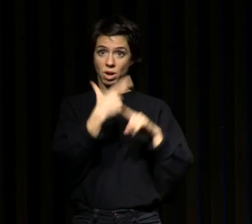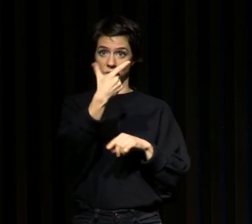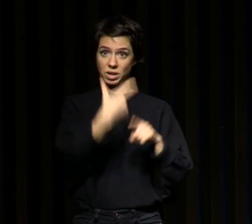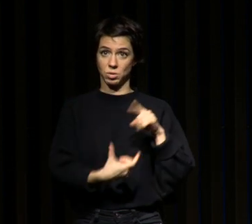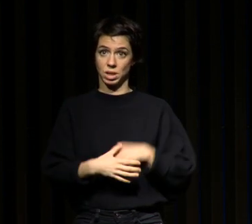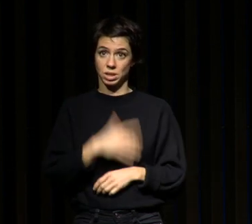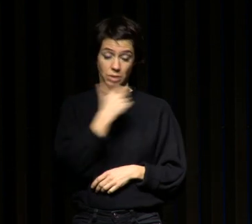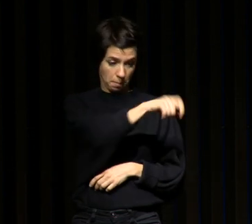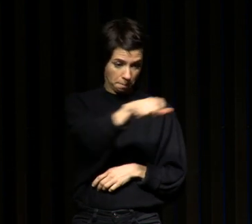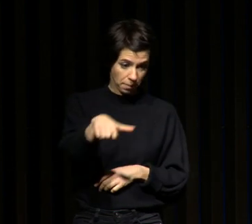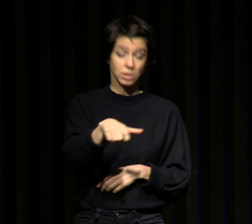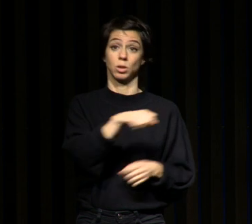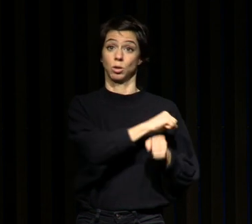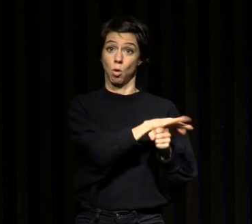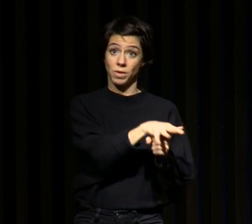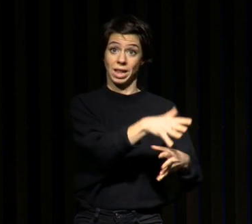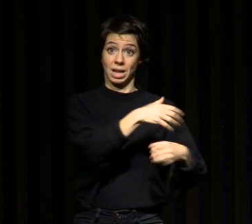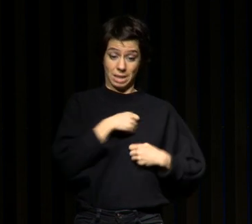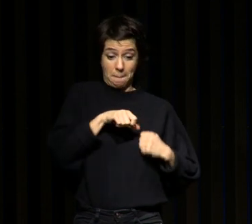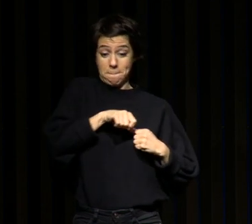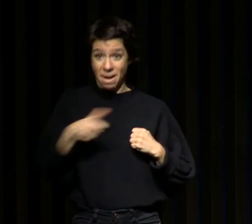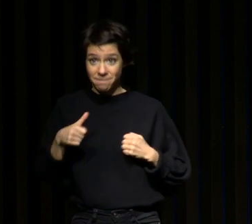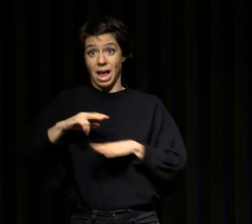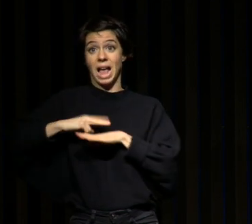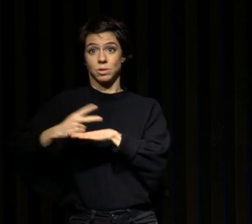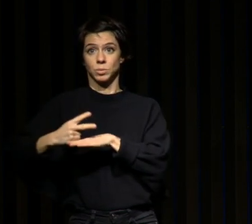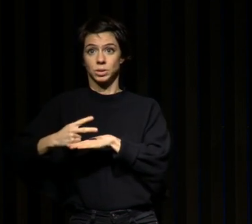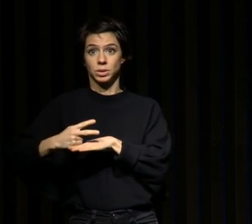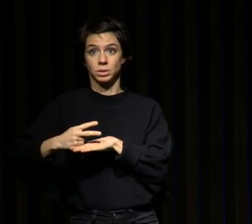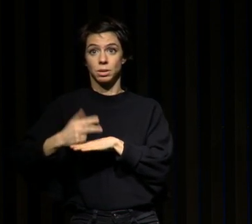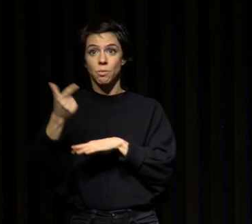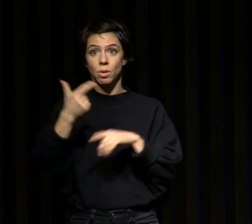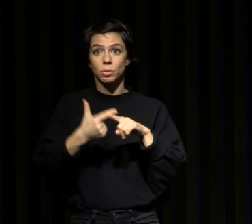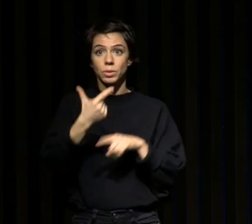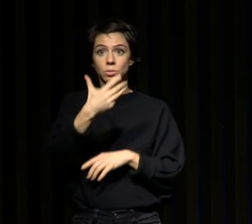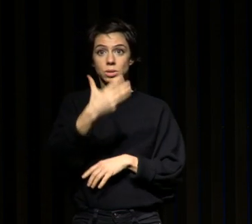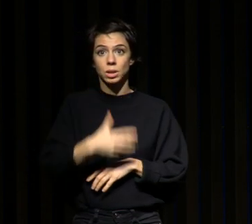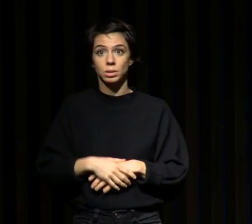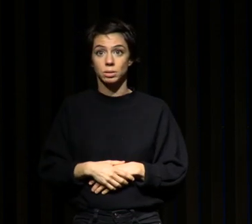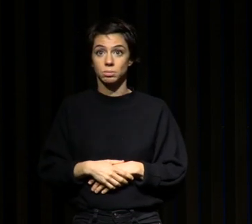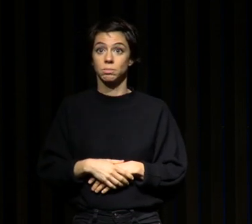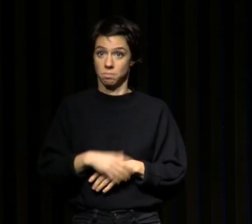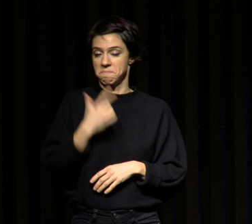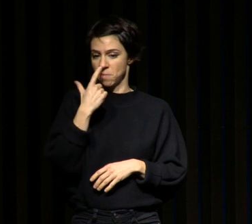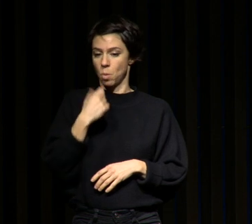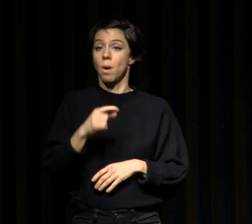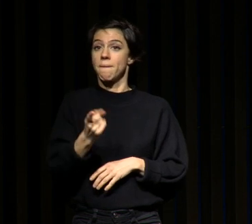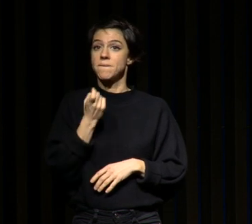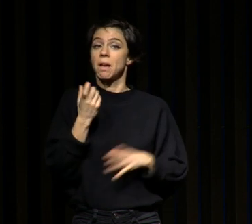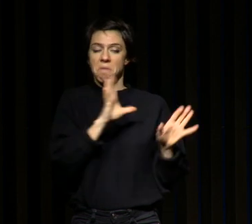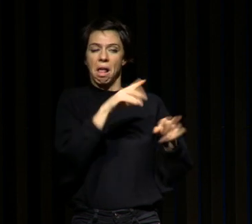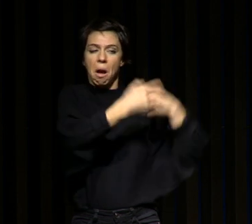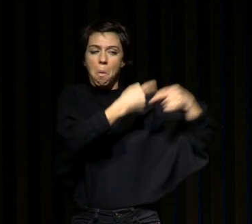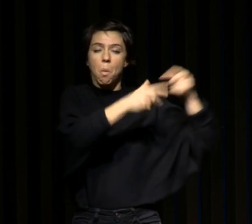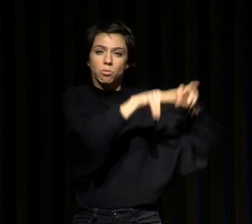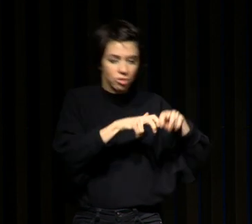contracté le Covid on en parlera mais on pense que c'est très lié potentiellement à des composantes inflammatoires mais en tout